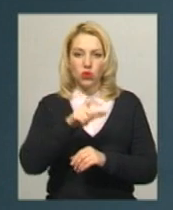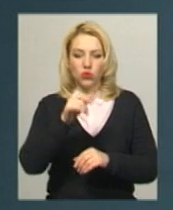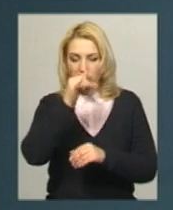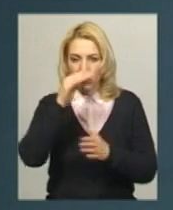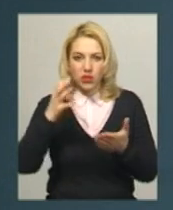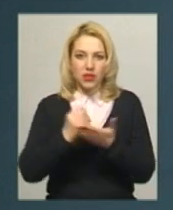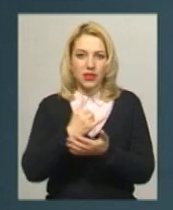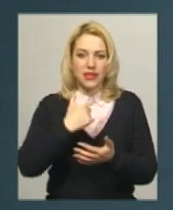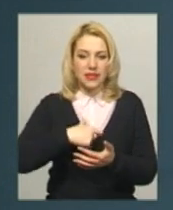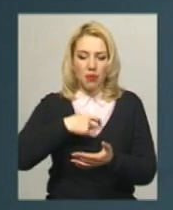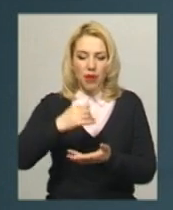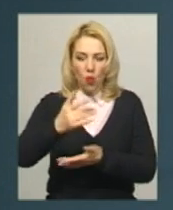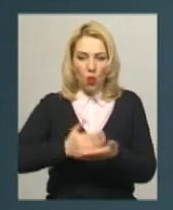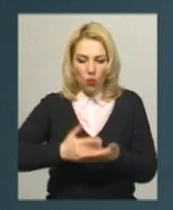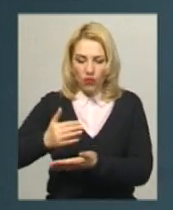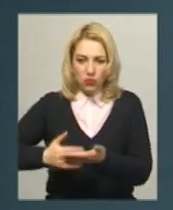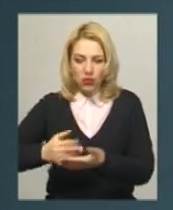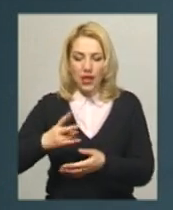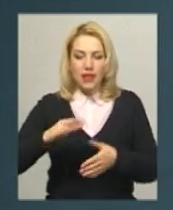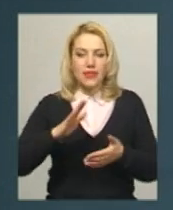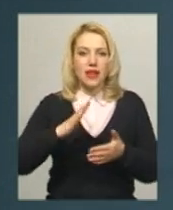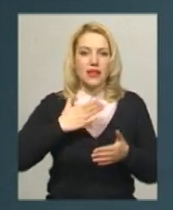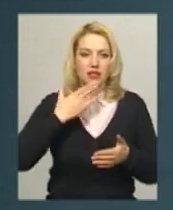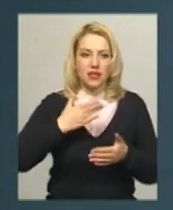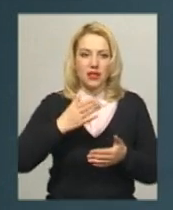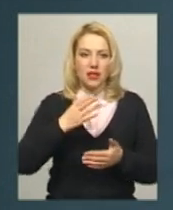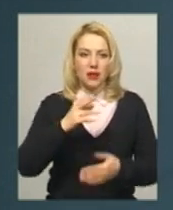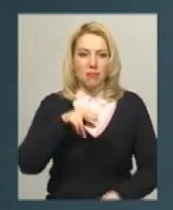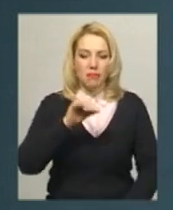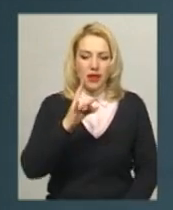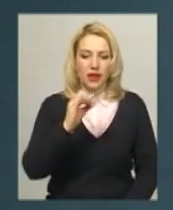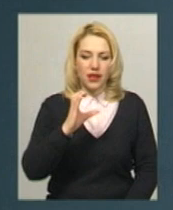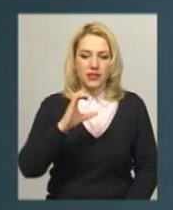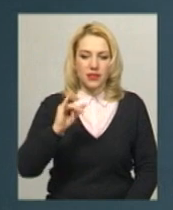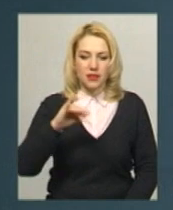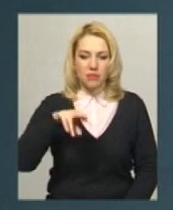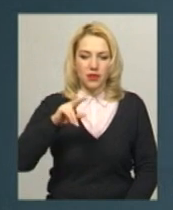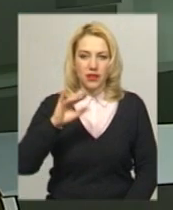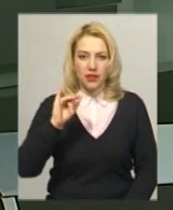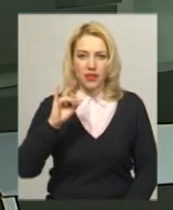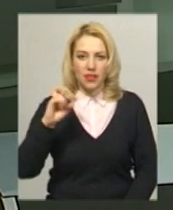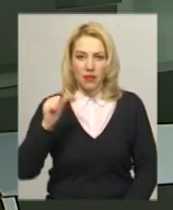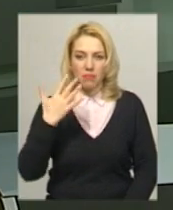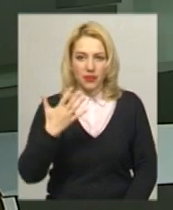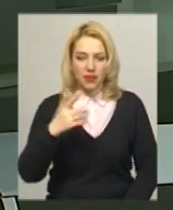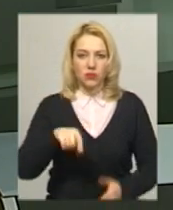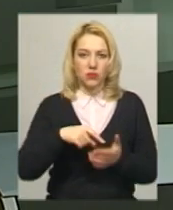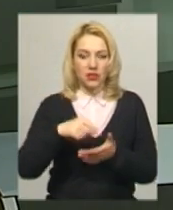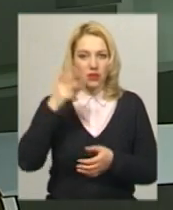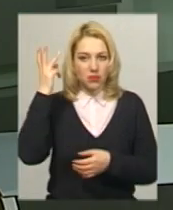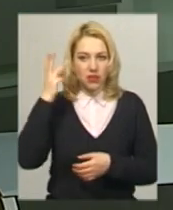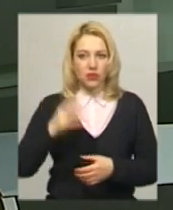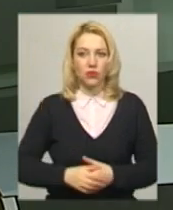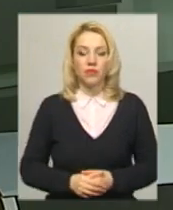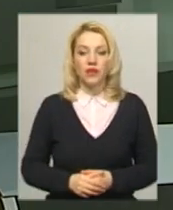зокрема на дільниці, яка знаходиться по вулиці Пересипкіна, 5 містах в Хмельницькому. За словами Андрія